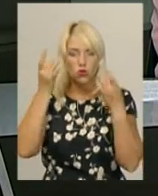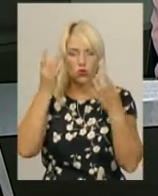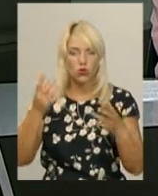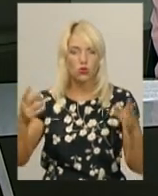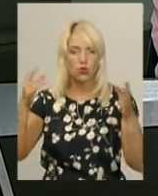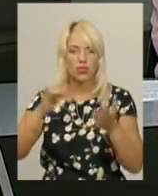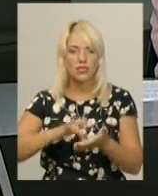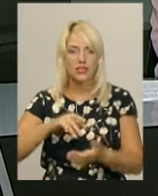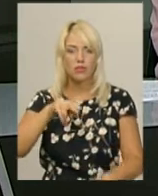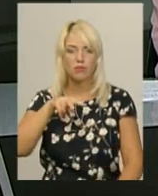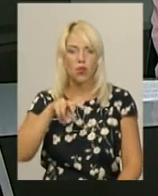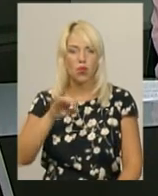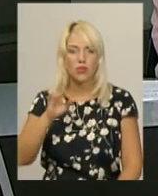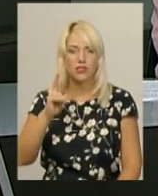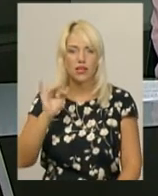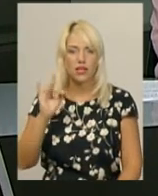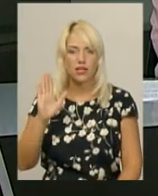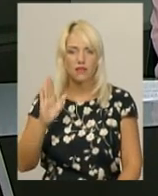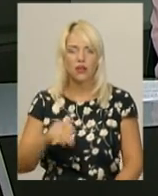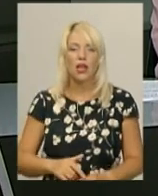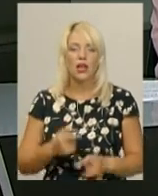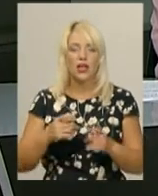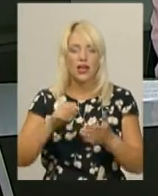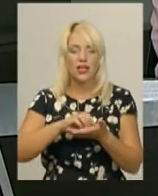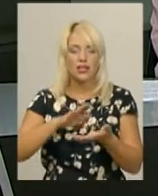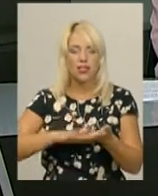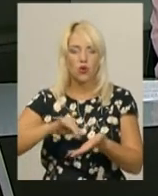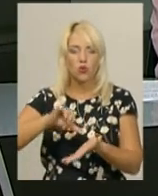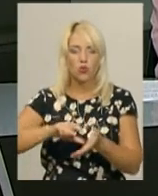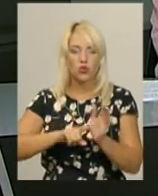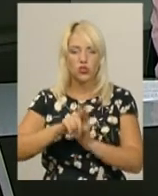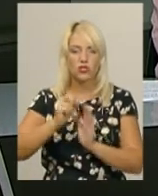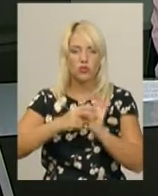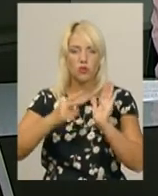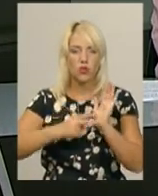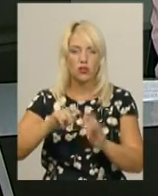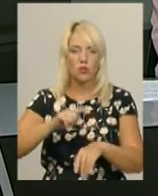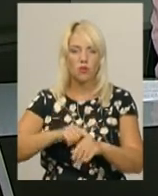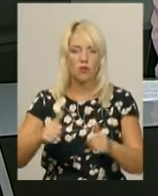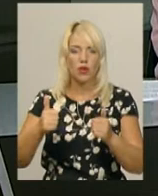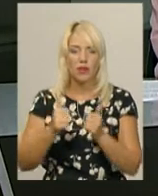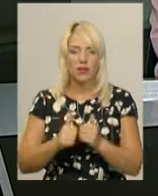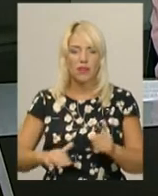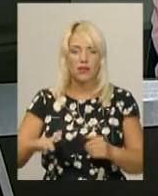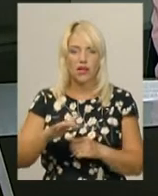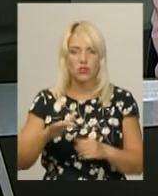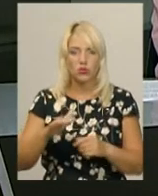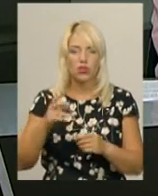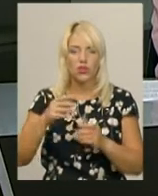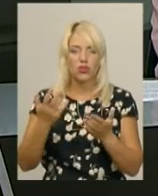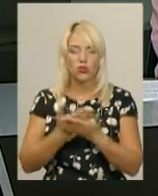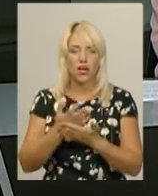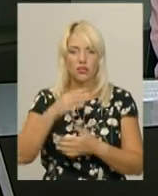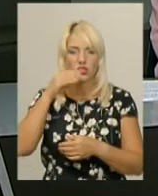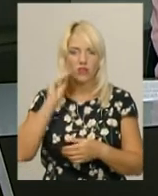«Плоскирів» Сергій Гуменюк. Реєстрація учасників розпочнеться о 17-й годині на майданчику біля кінотеатру Шевченка. Тоді ж стартує